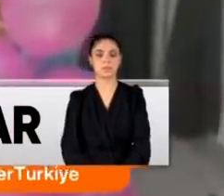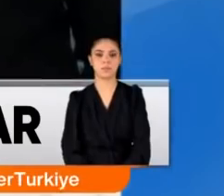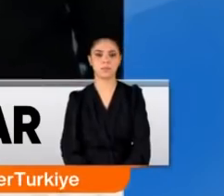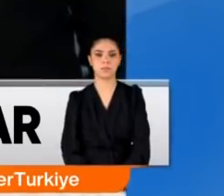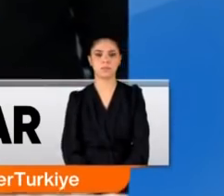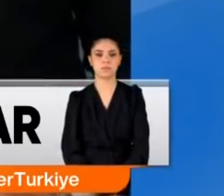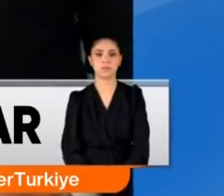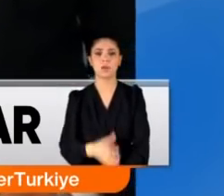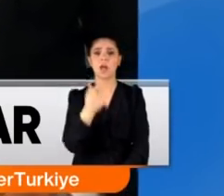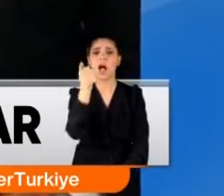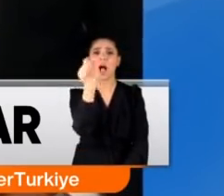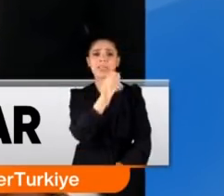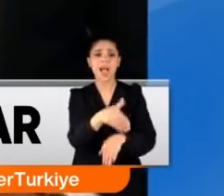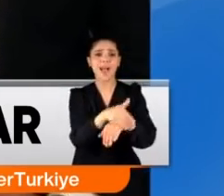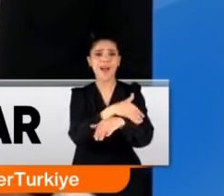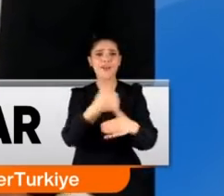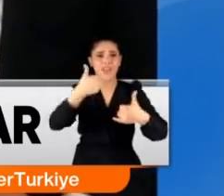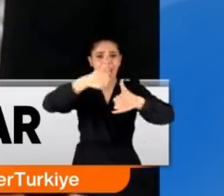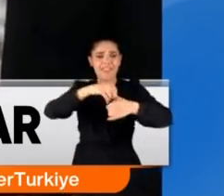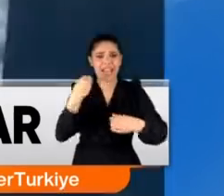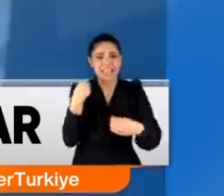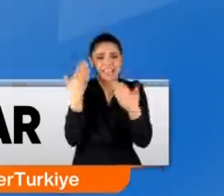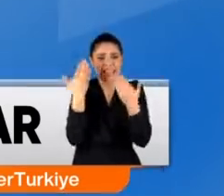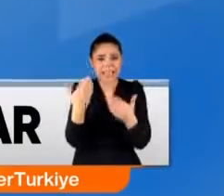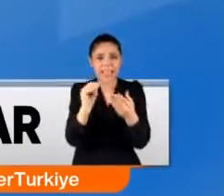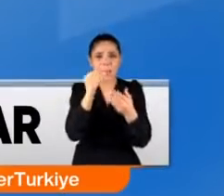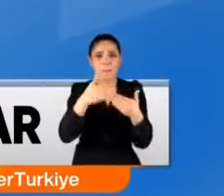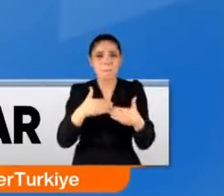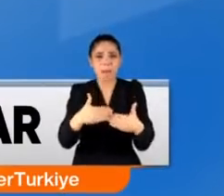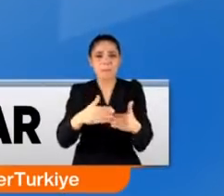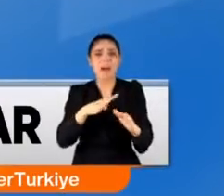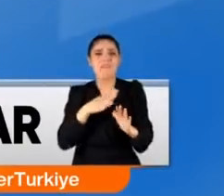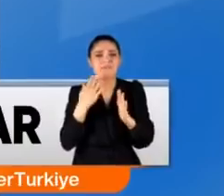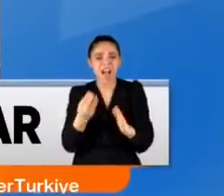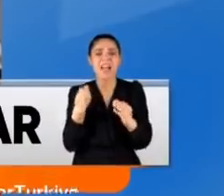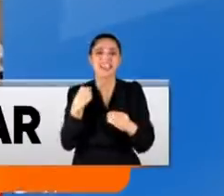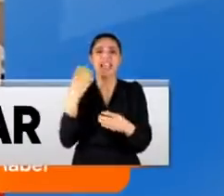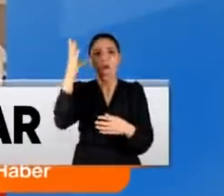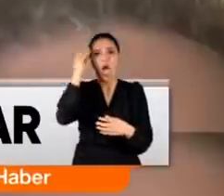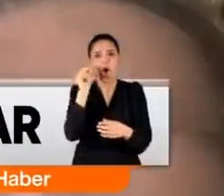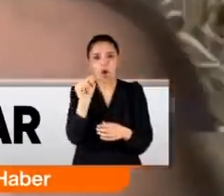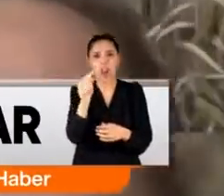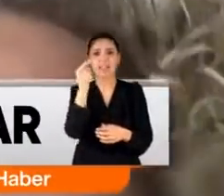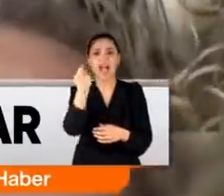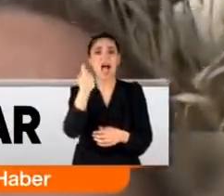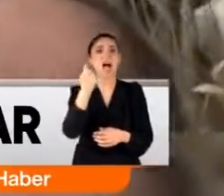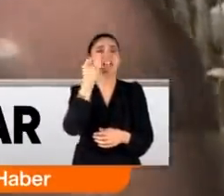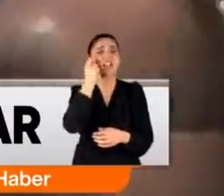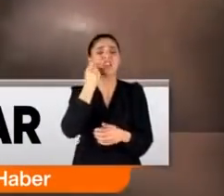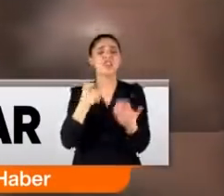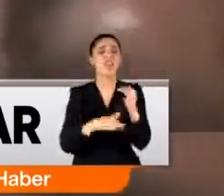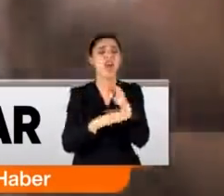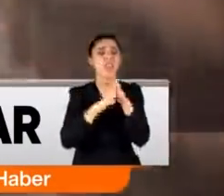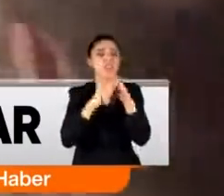Çok değil daha altı ay önce dünya evine girmiş, bebekleri olacağını da yeni öğrenmişlerdi. Altı kişinin hayatını